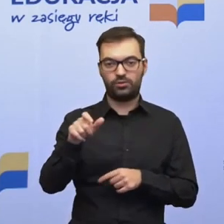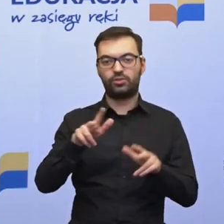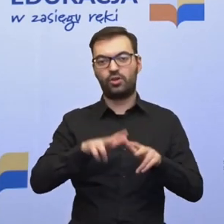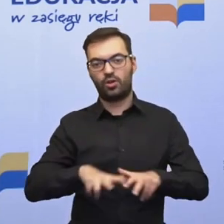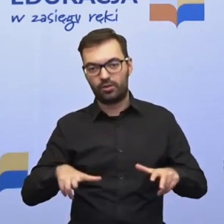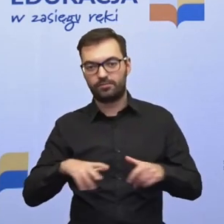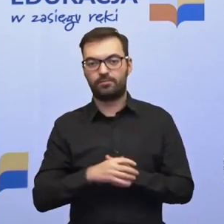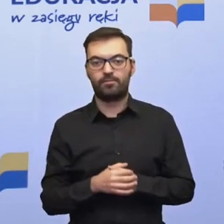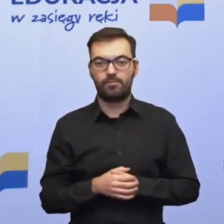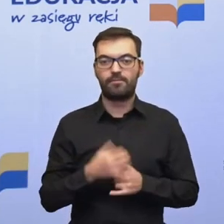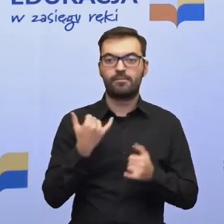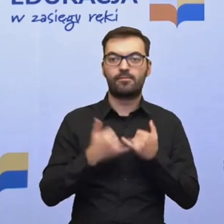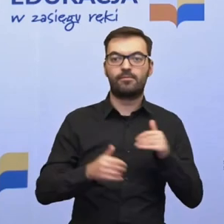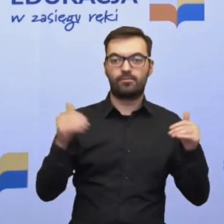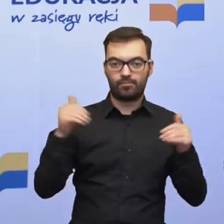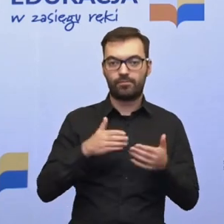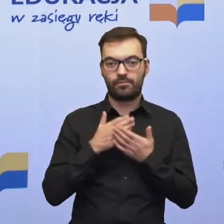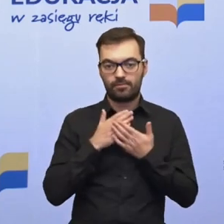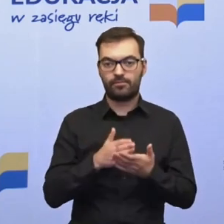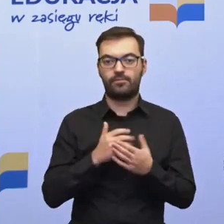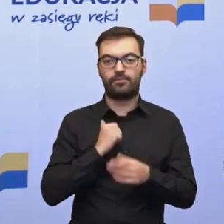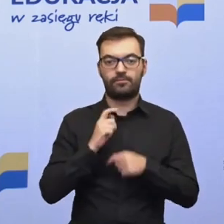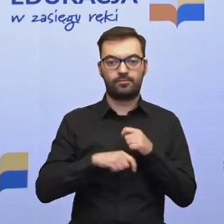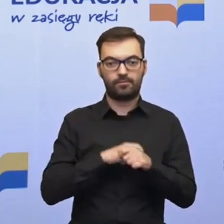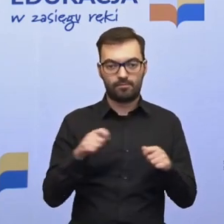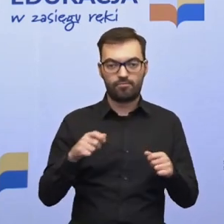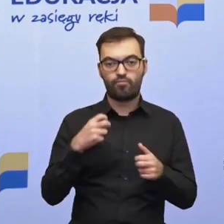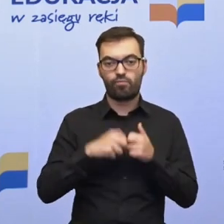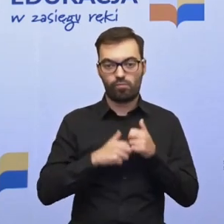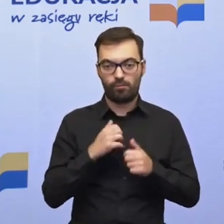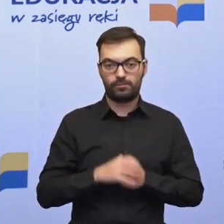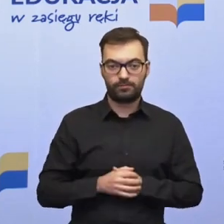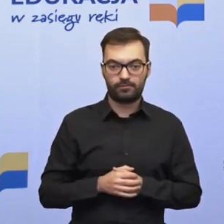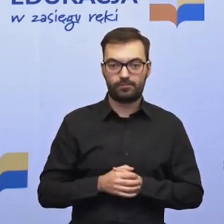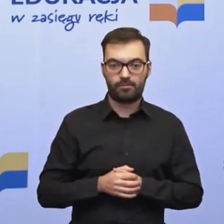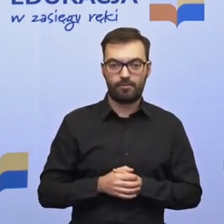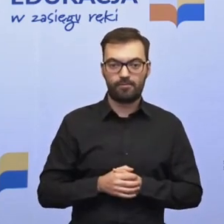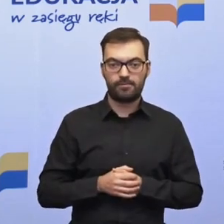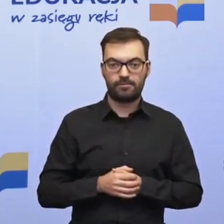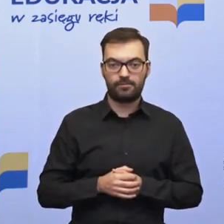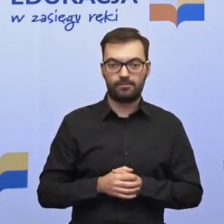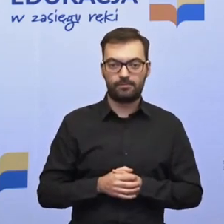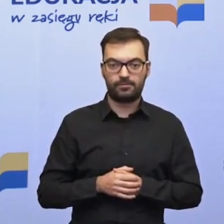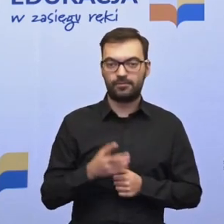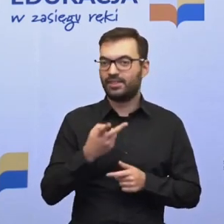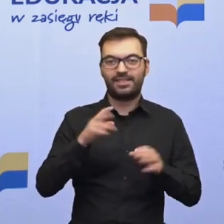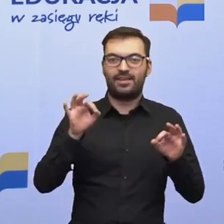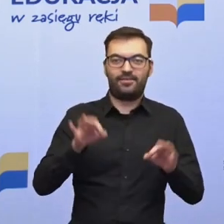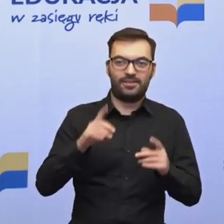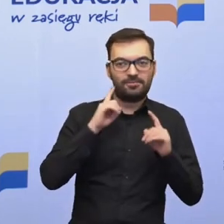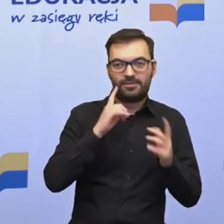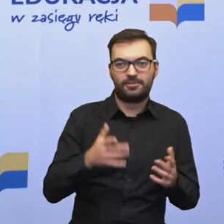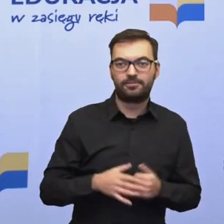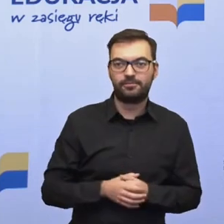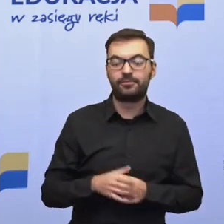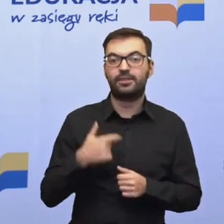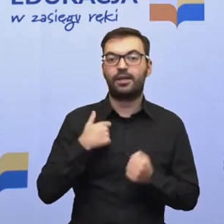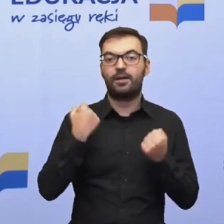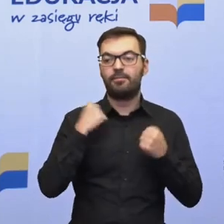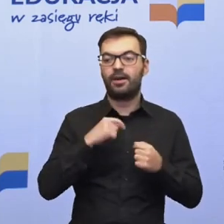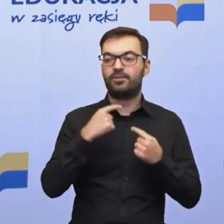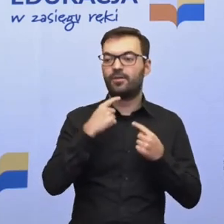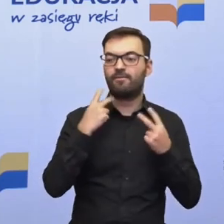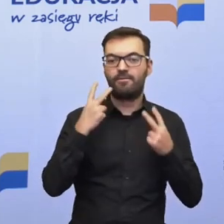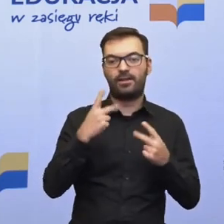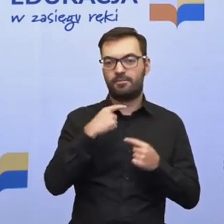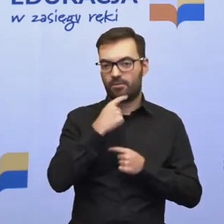rodzin, wtedy, kiedy można pomóc w rozwiązaniu tych problemów przez nikogo przecież nie zawinionych. Ja bardzo chcę powiedzieć